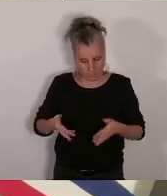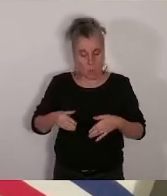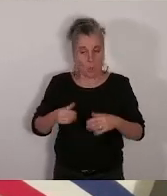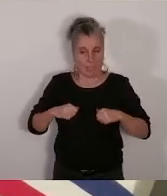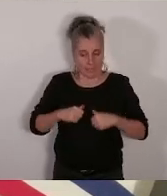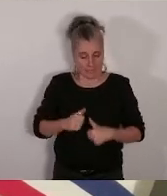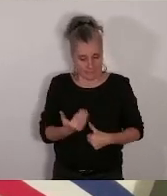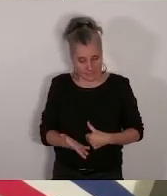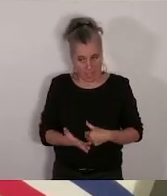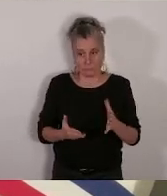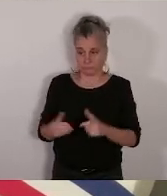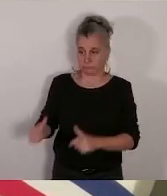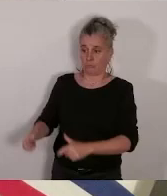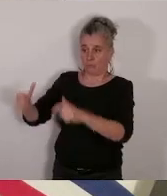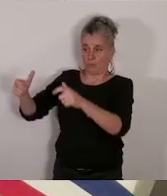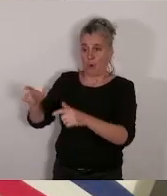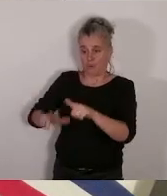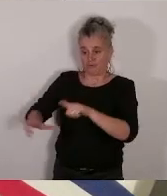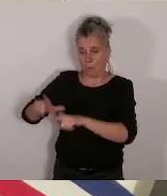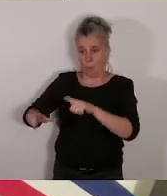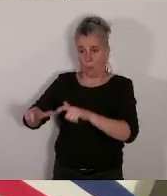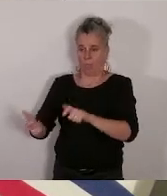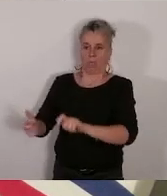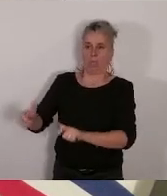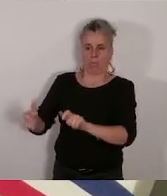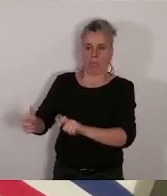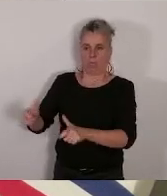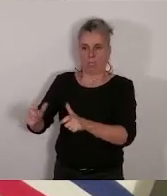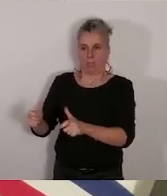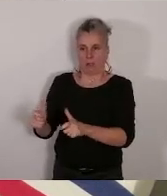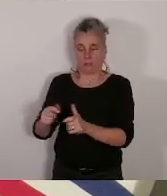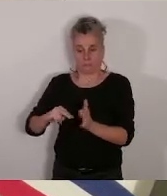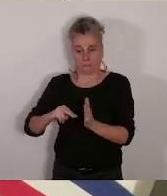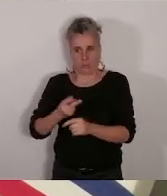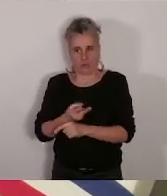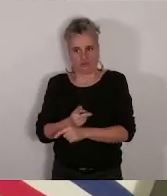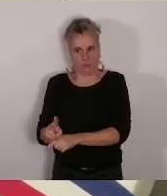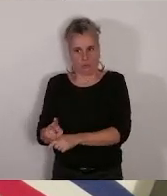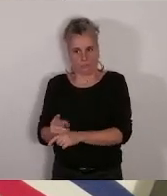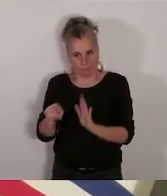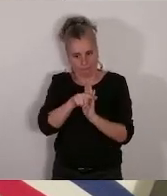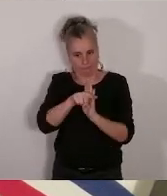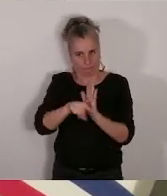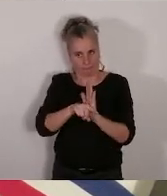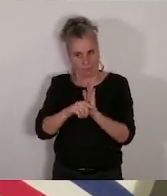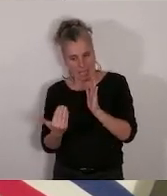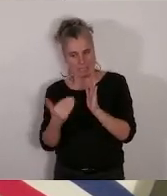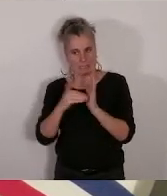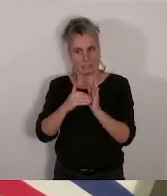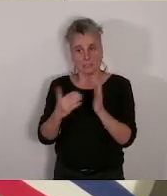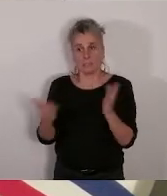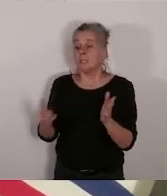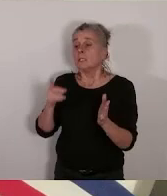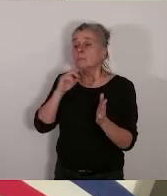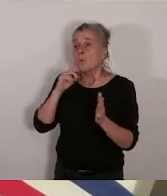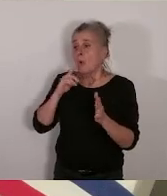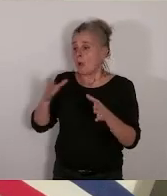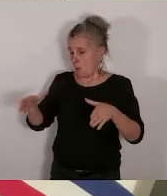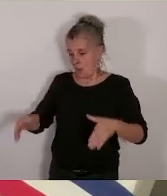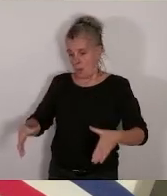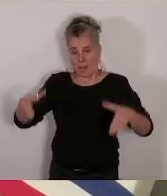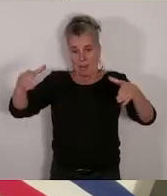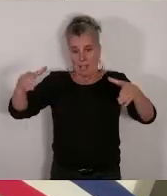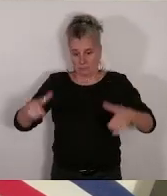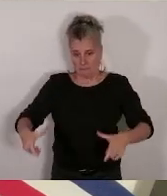et c'est un dossier très compliqué suivi par les services de la ville puisqu'il est encastré au niveau de